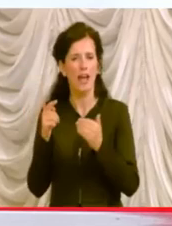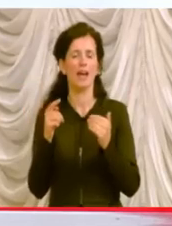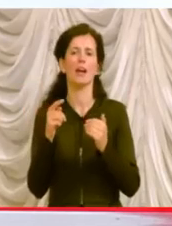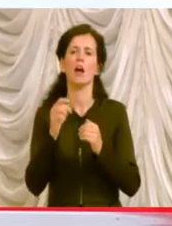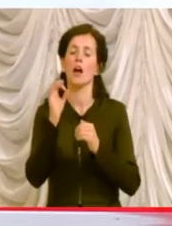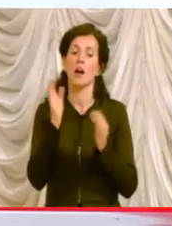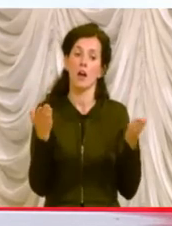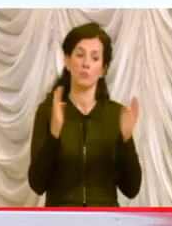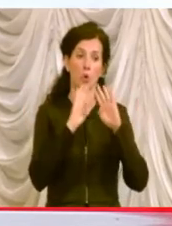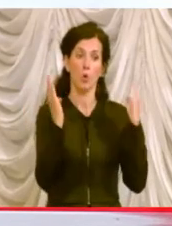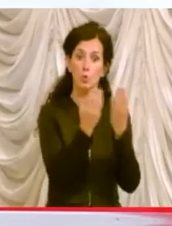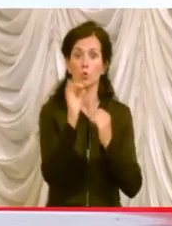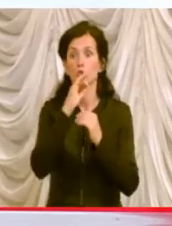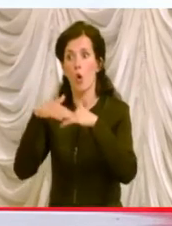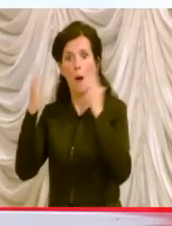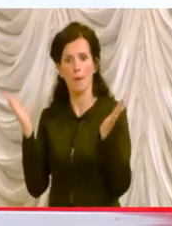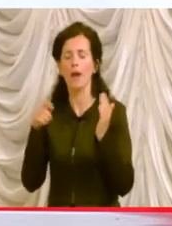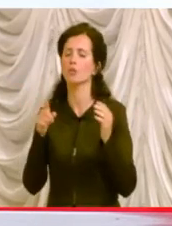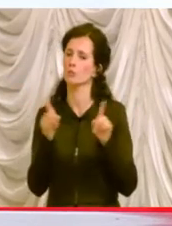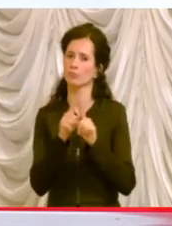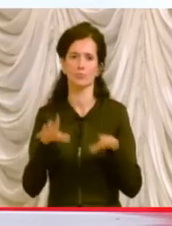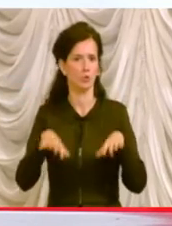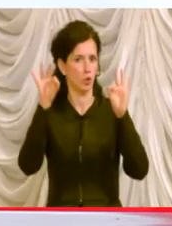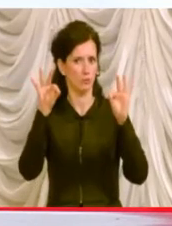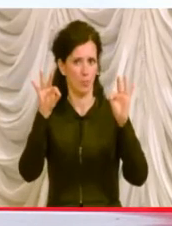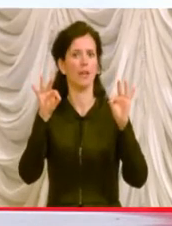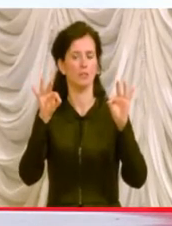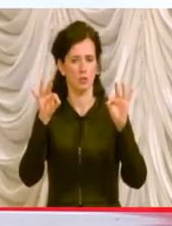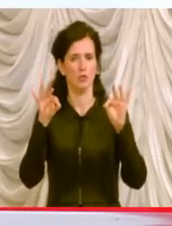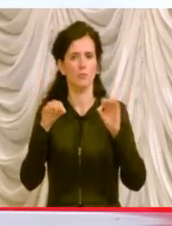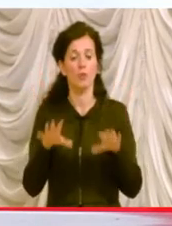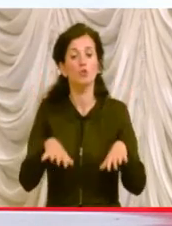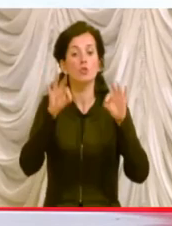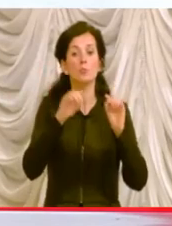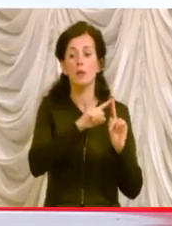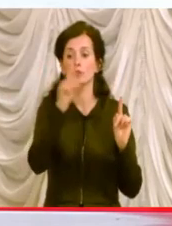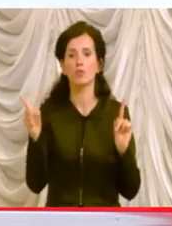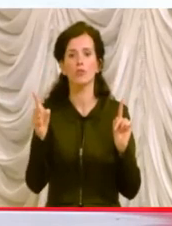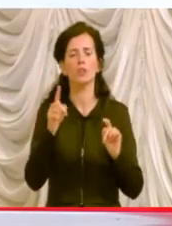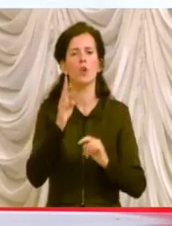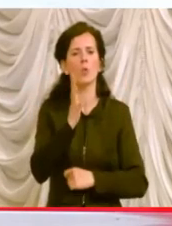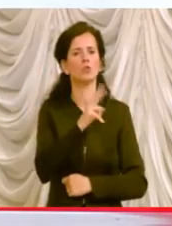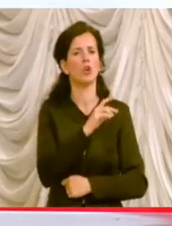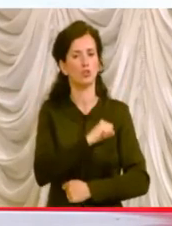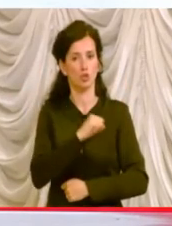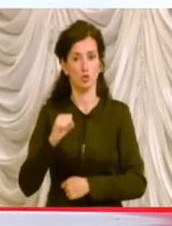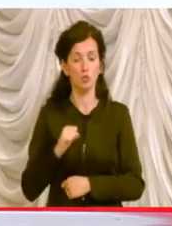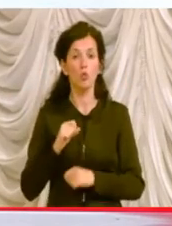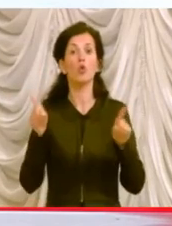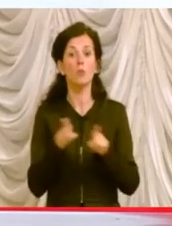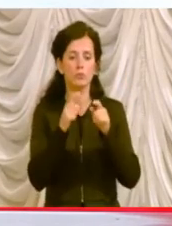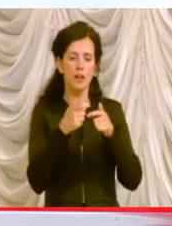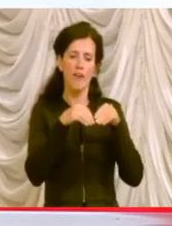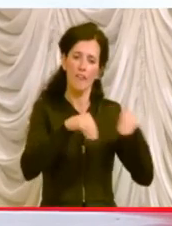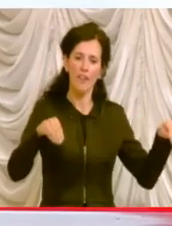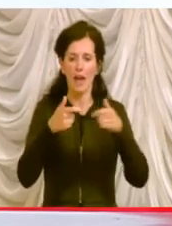o al chiuso che siano? Restano sospese fino al 14 giugno 2020 le fiere e i congressi,